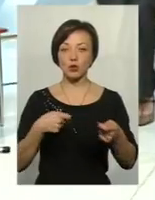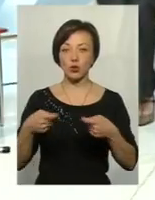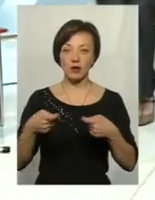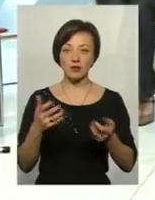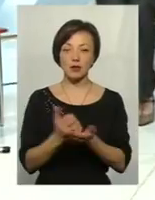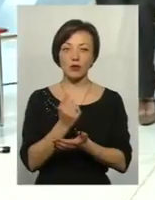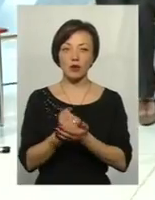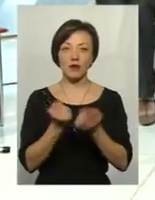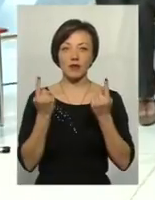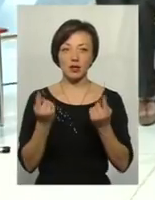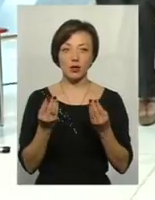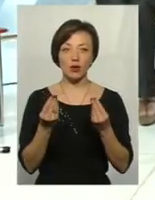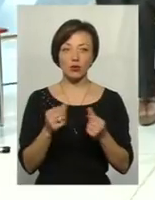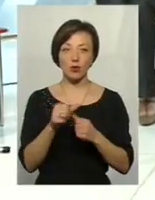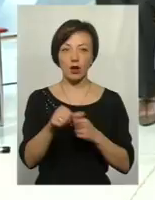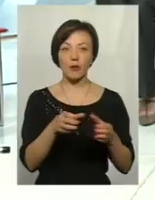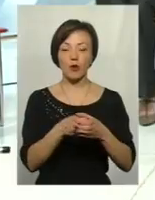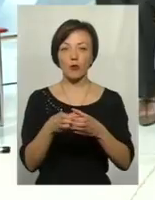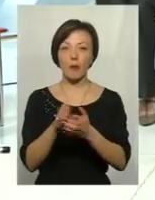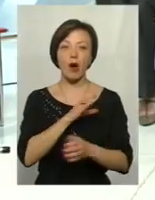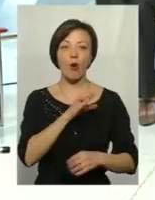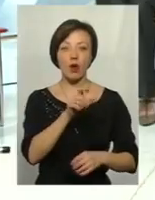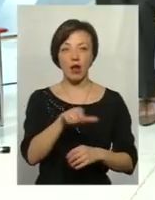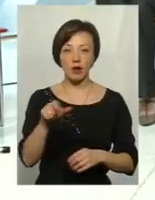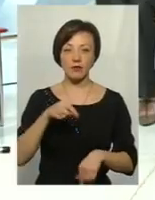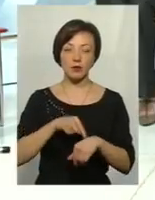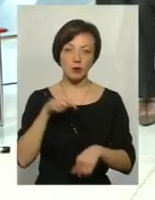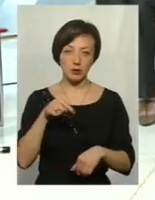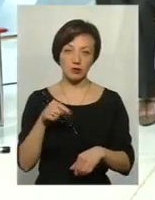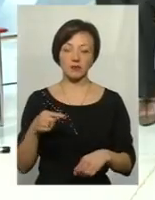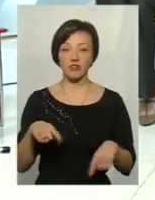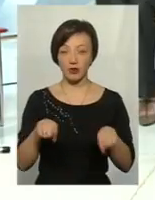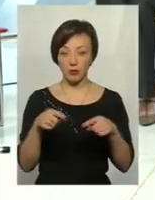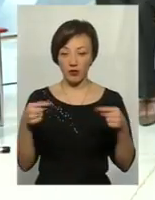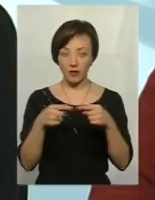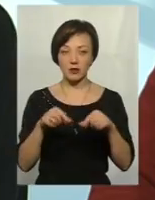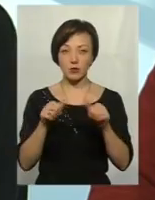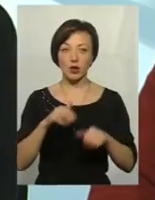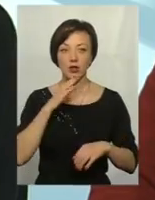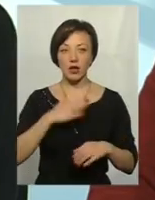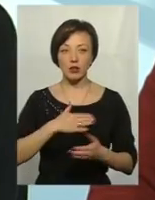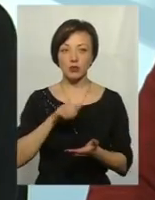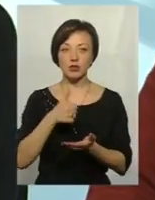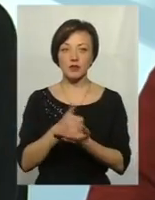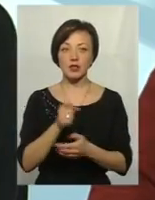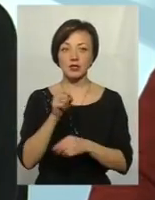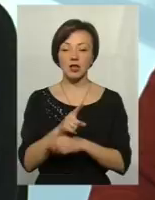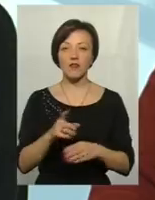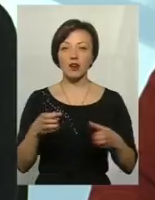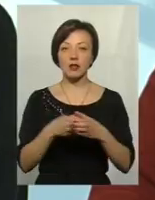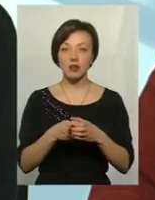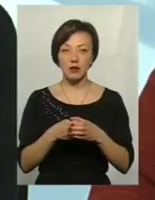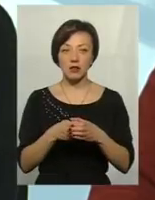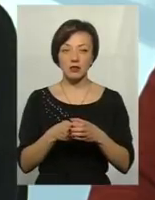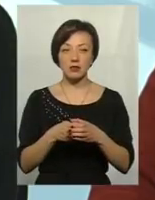і заробляються дуже великі гроші окремими групами олігархів. І відрагували відповідний спосіб. Наша основна задача, наша фракція об'єднання самопомічній